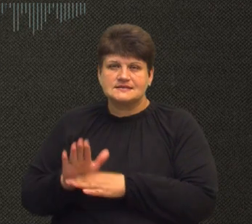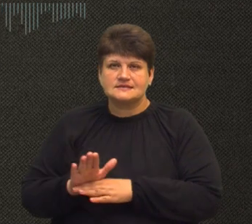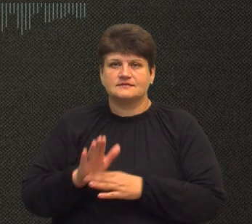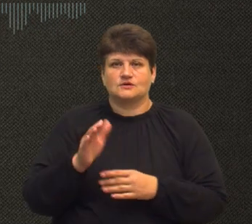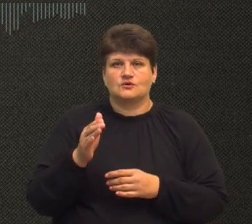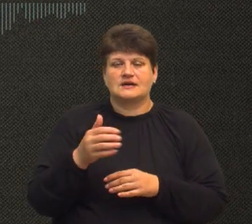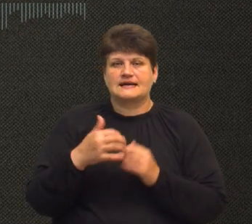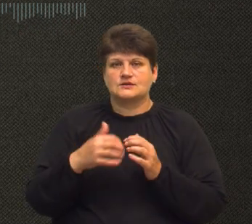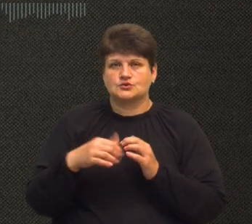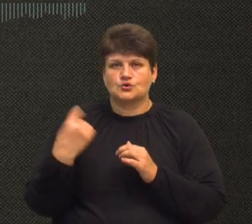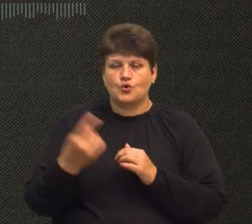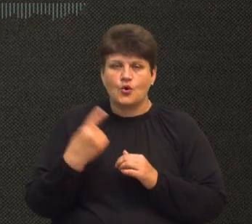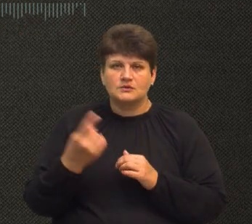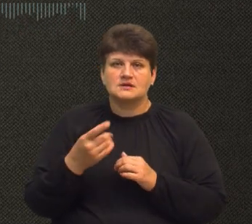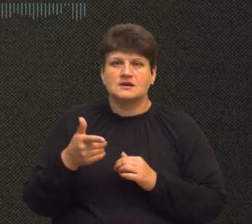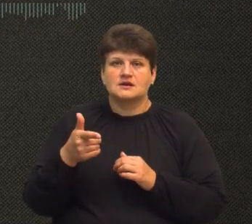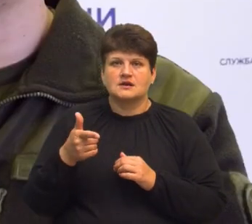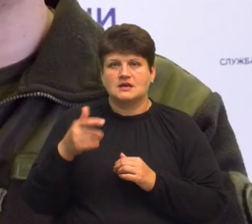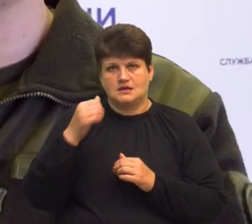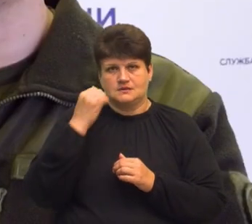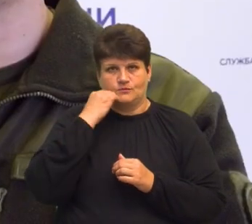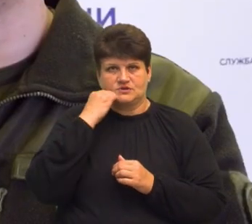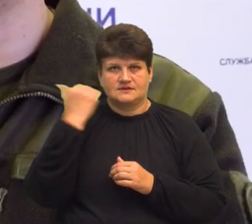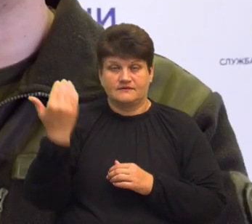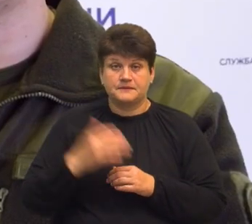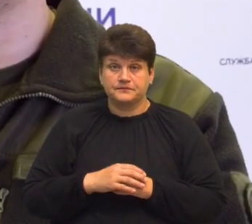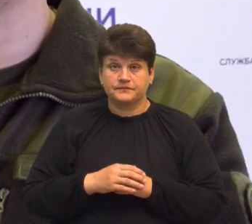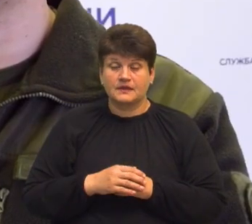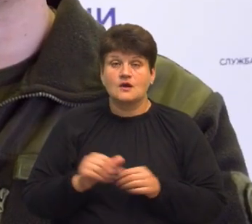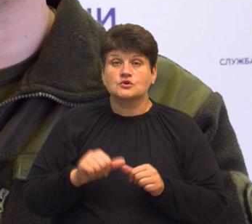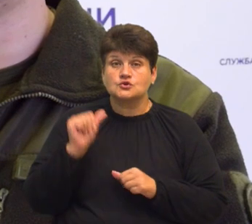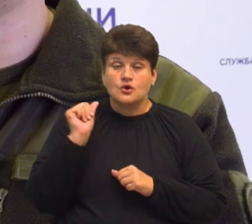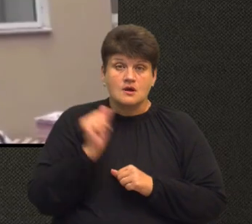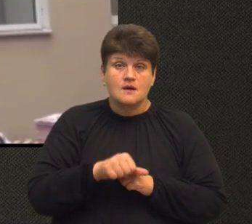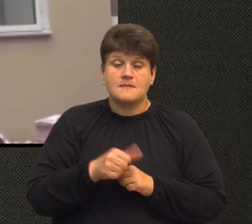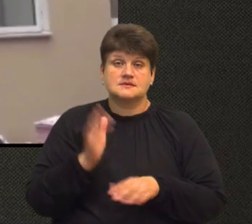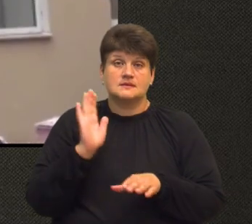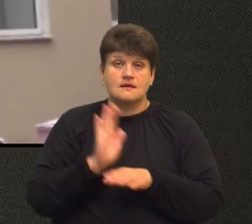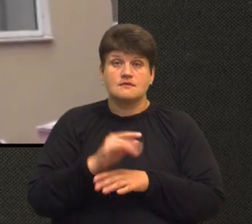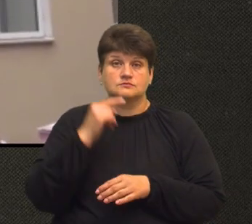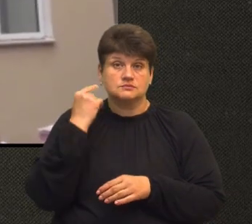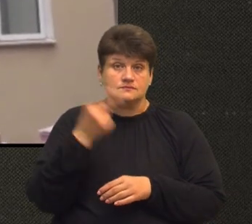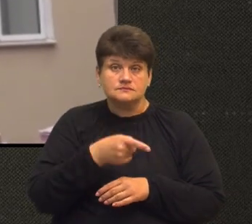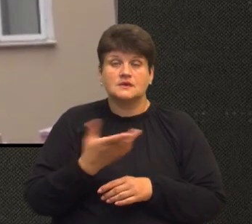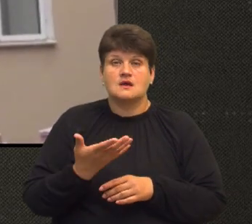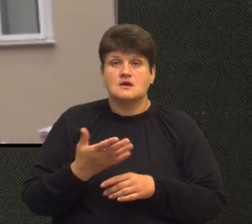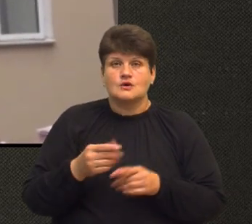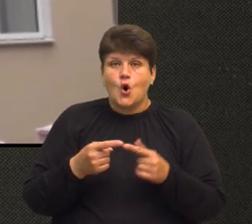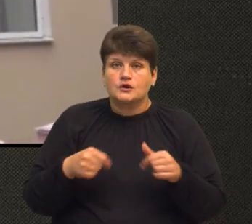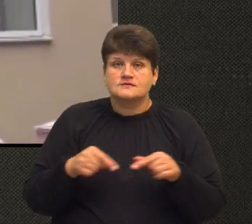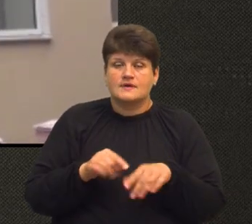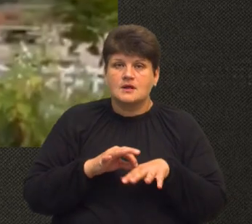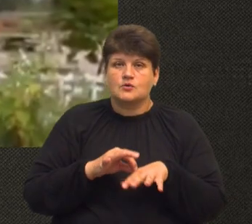Херсонської області та його кураторів із Москви. Зокрема, каже Петро Королюк, за наказом росіян колаборантка організувала та провела